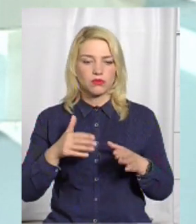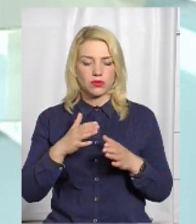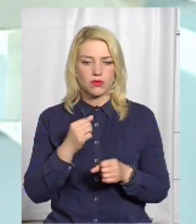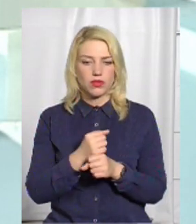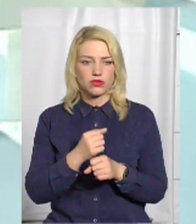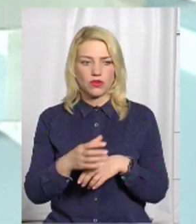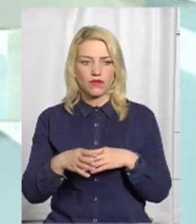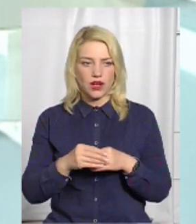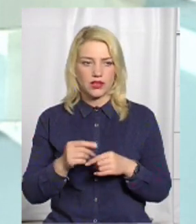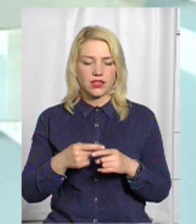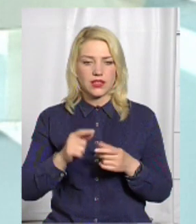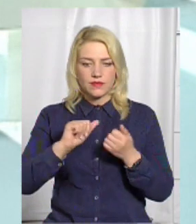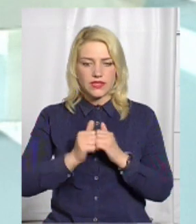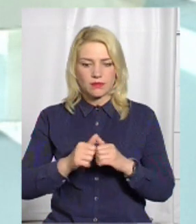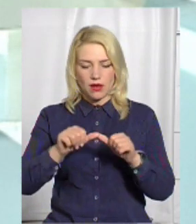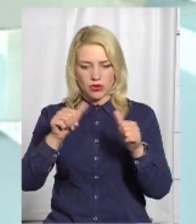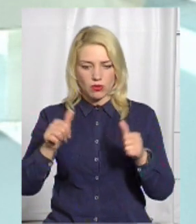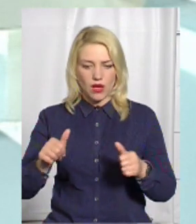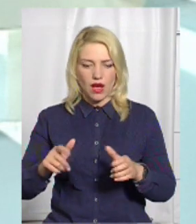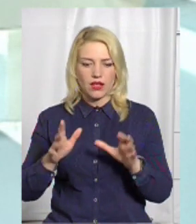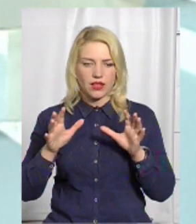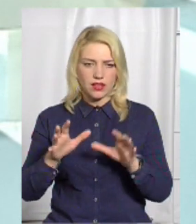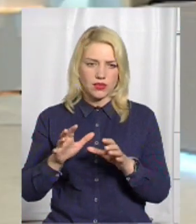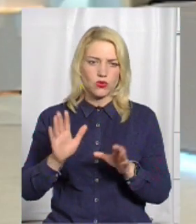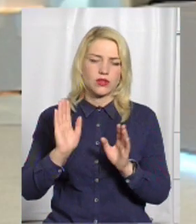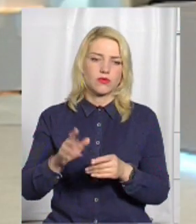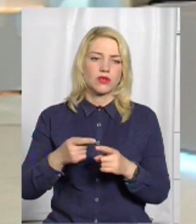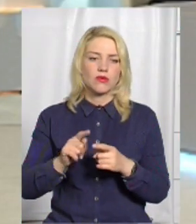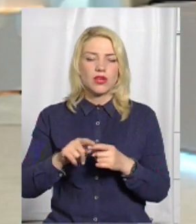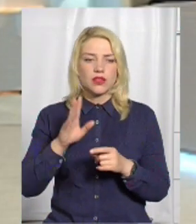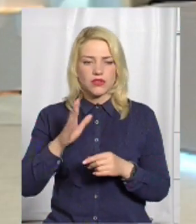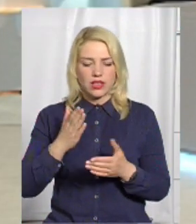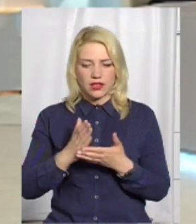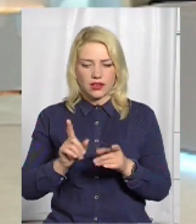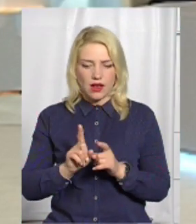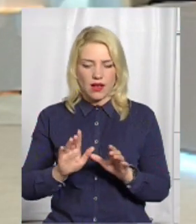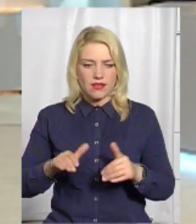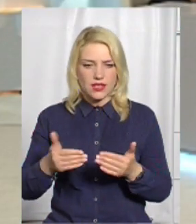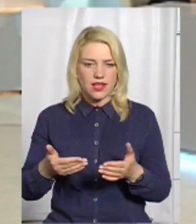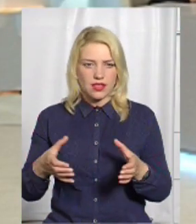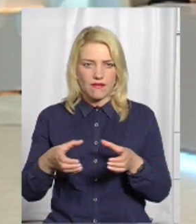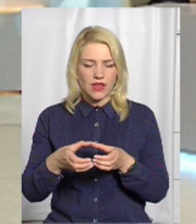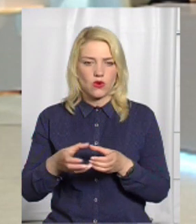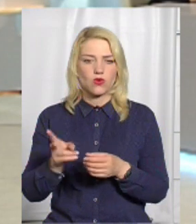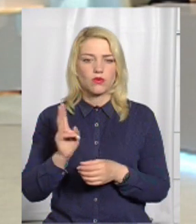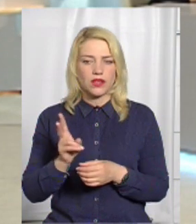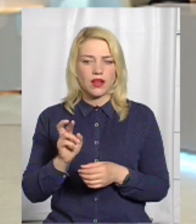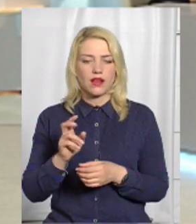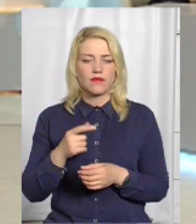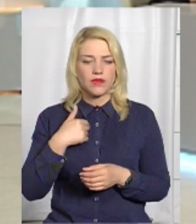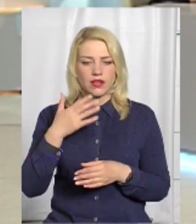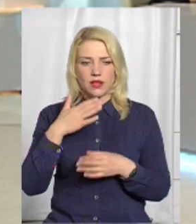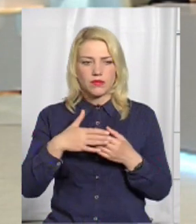працювати з пам'ятками архітектури, з їхнім збереженням і тому подібне. У нас є вже така ініціативна група, яка, я думаю, в